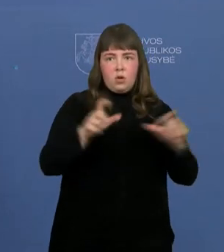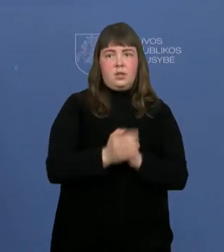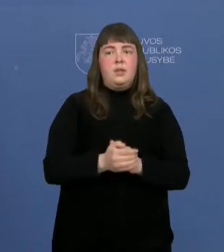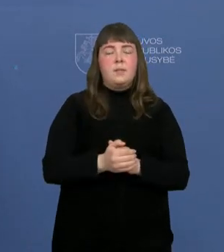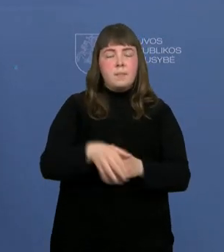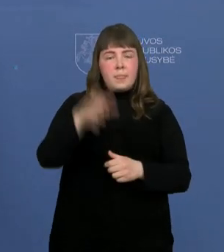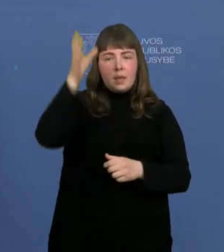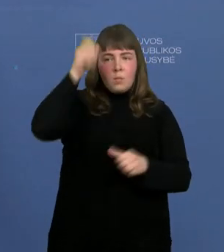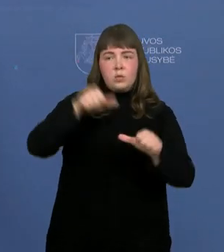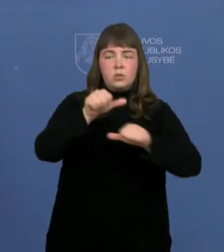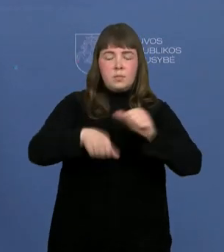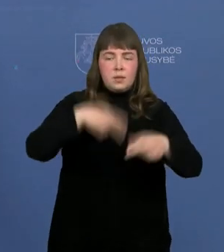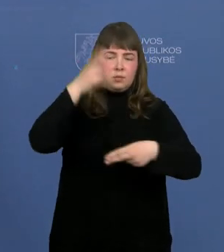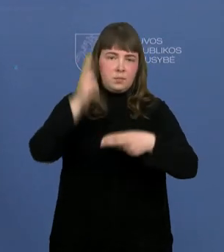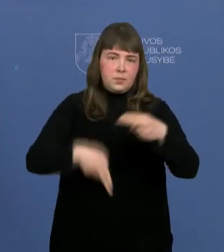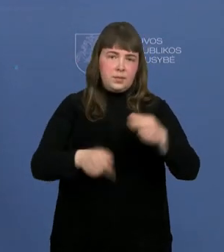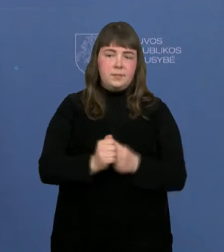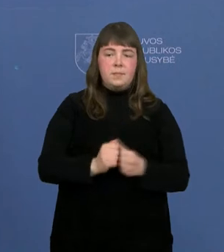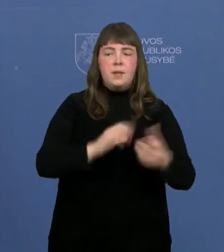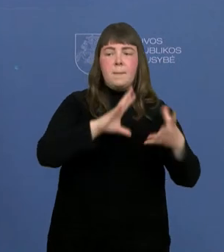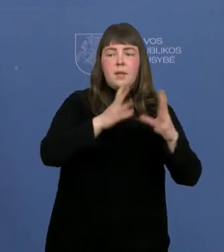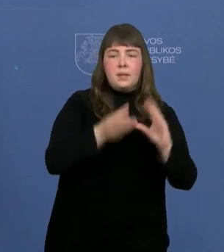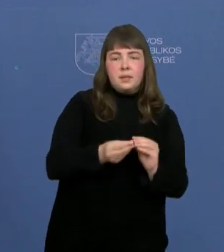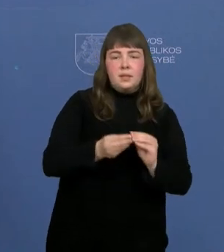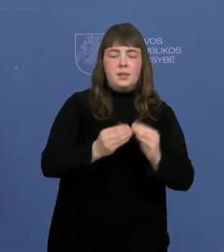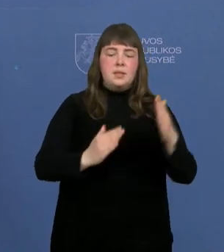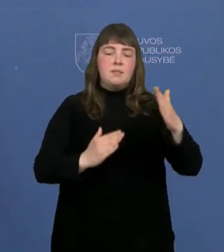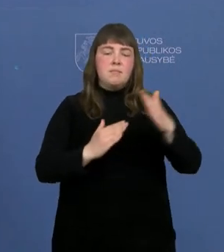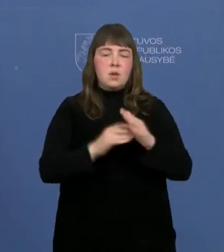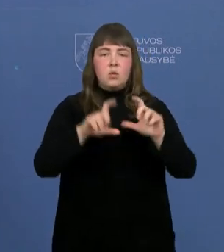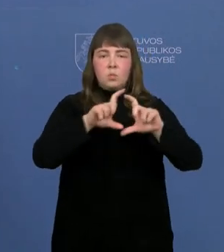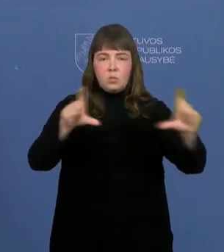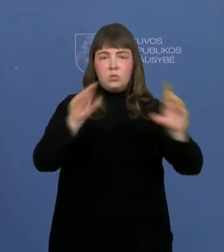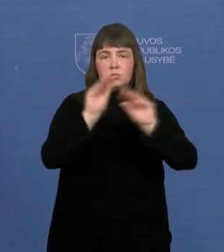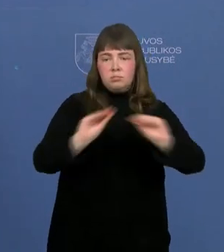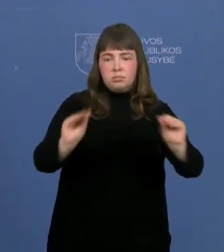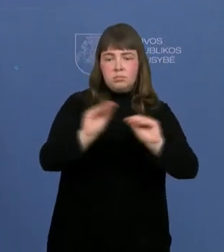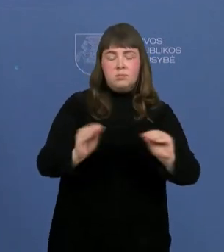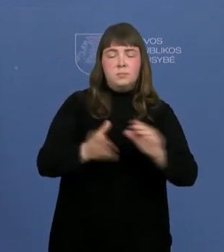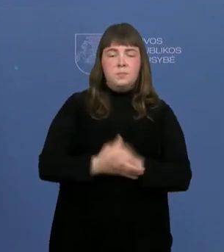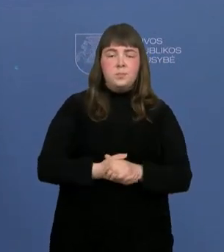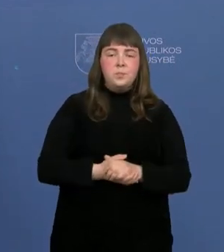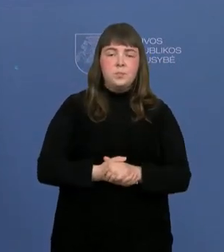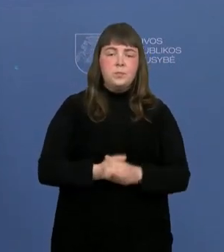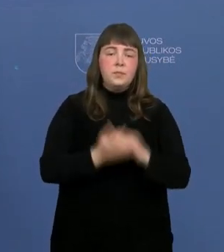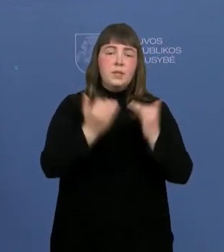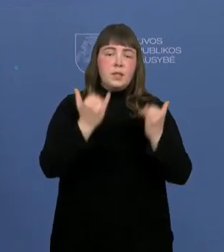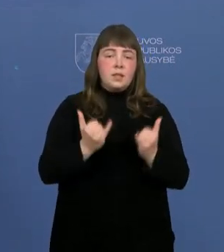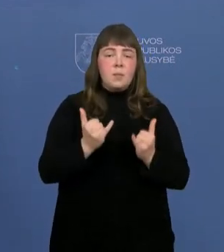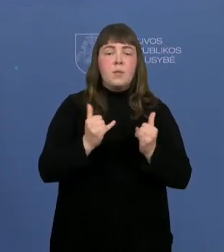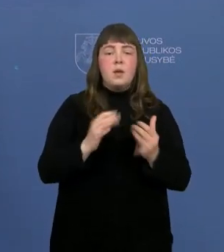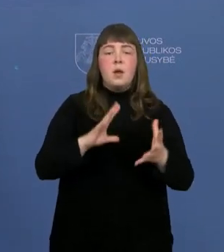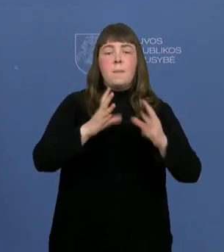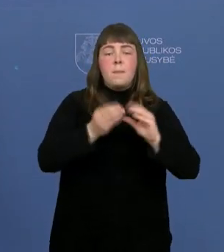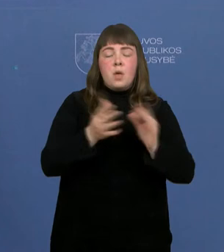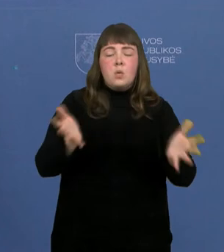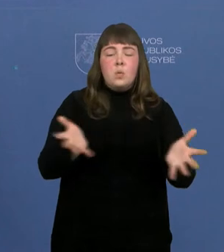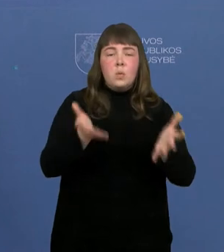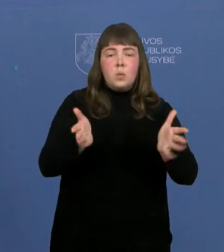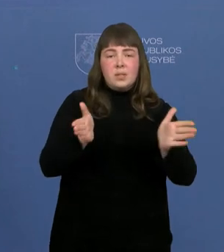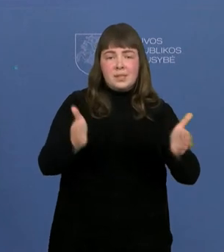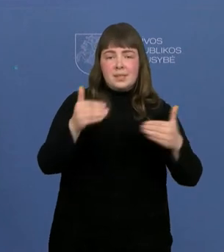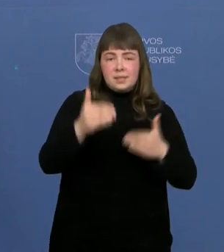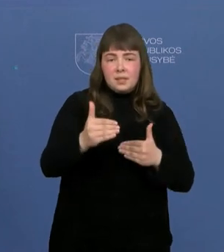pabaigos. Tai yra bendrasis ir iki mokyklinis ugdymas. Mes šiuo metu savo bendrojų ugdymo sistemoje ir iki